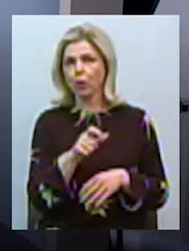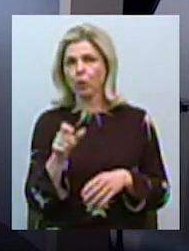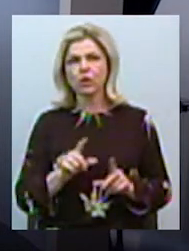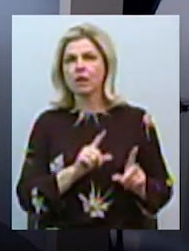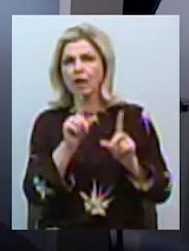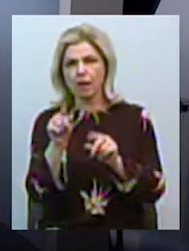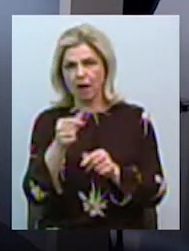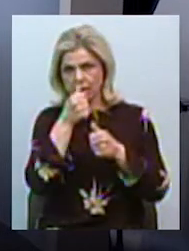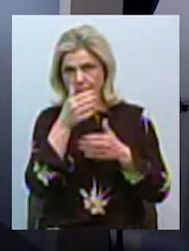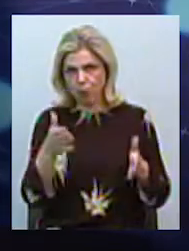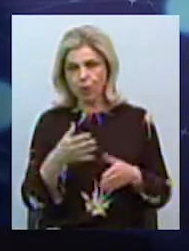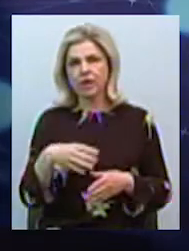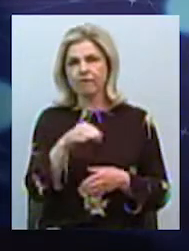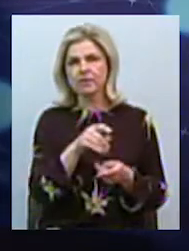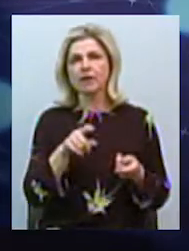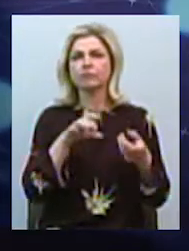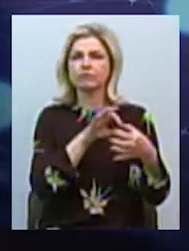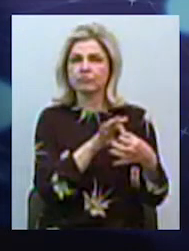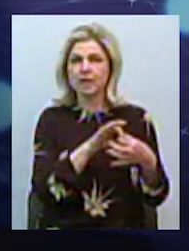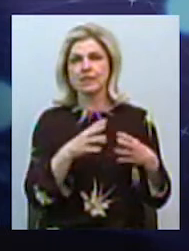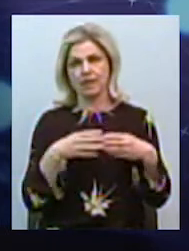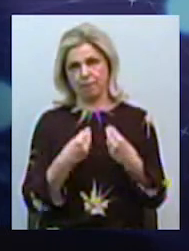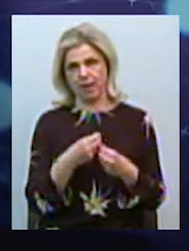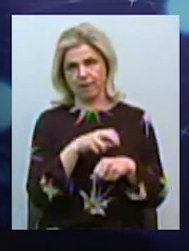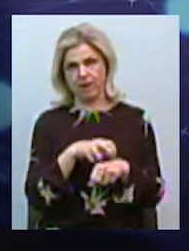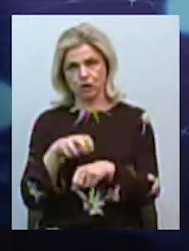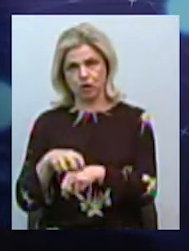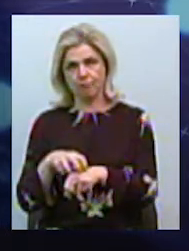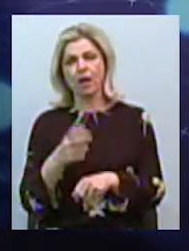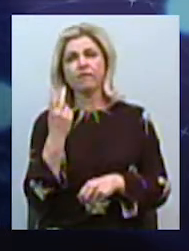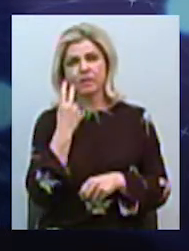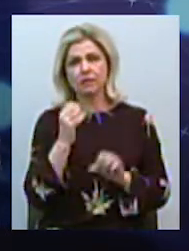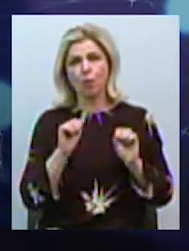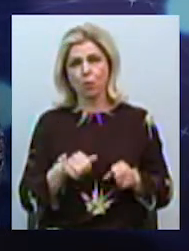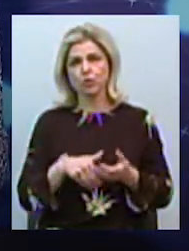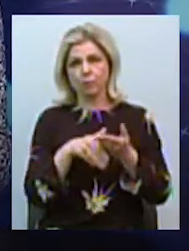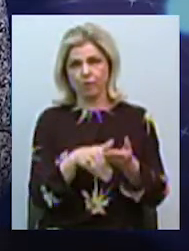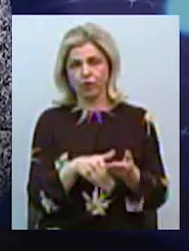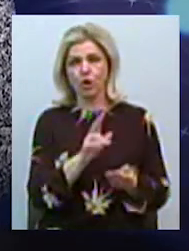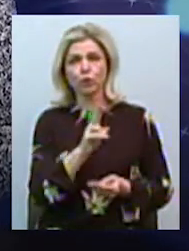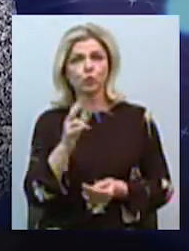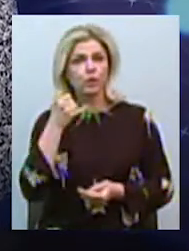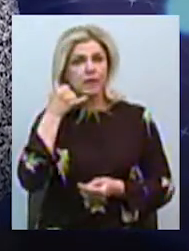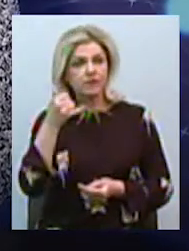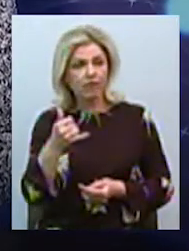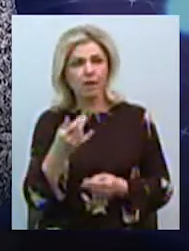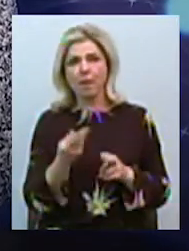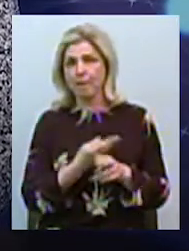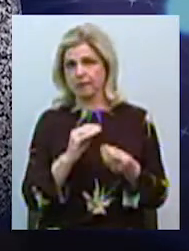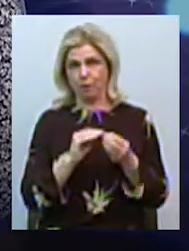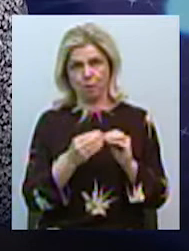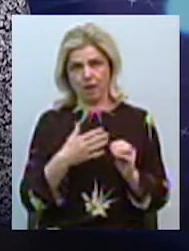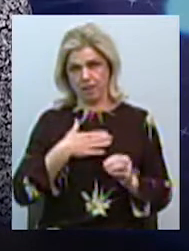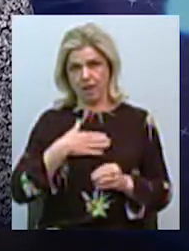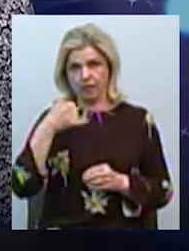Все вони прив'язані к семейним врачам. Але завжди ми можемо дозвати допомогу, хто дозванивається без проблем. Наші